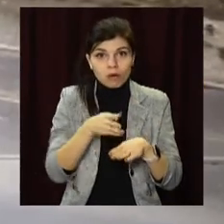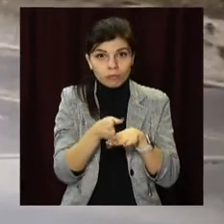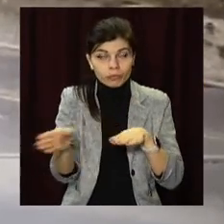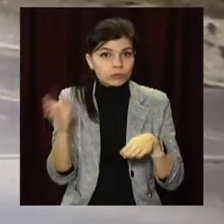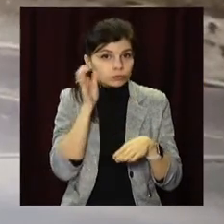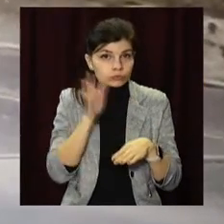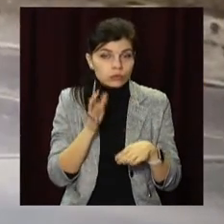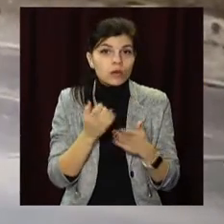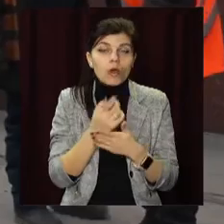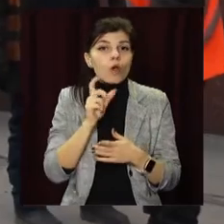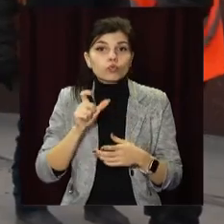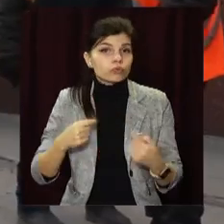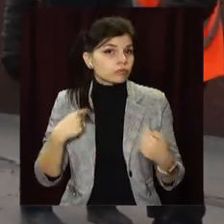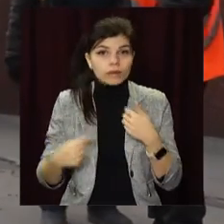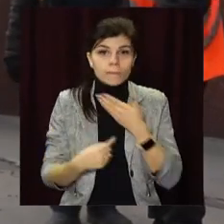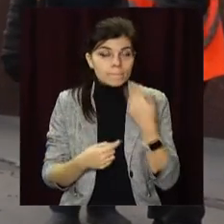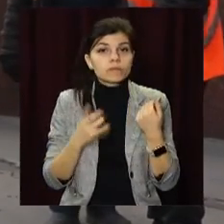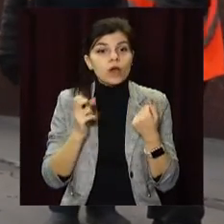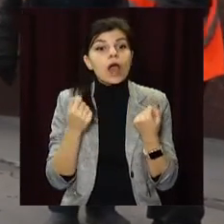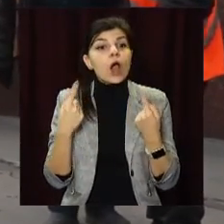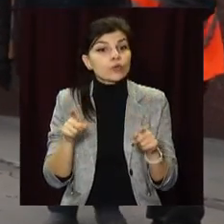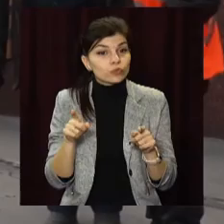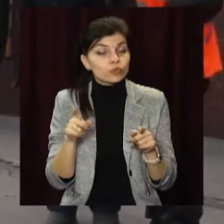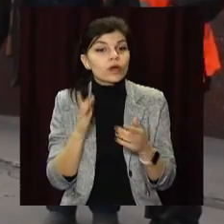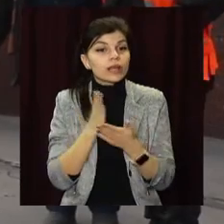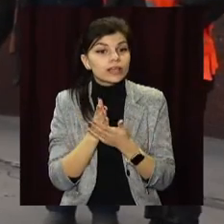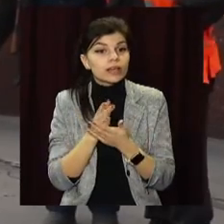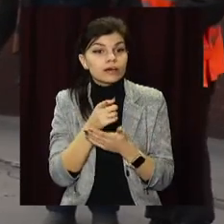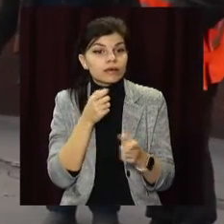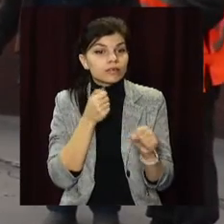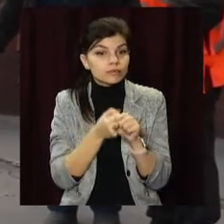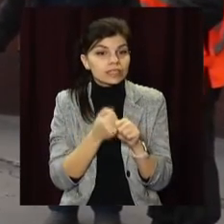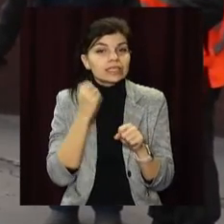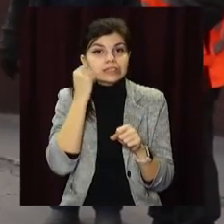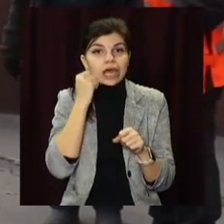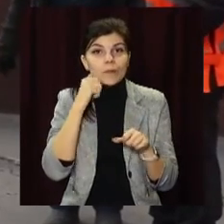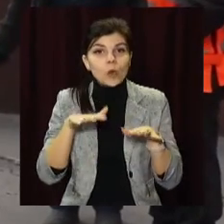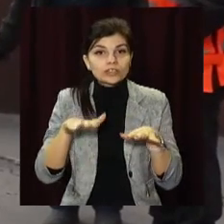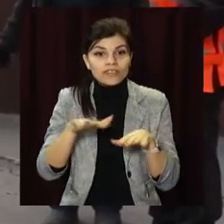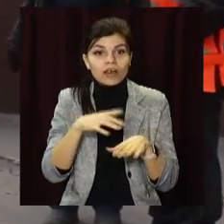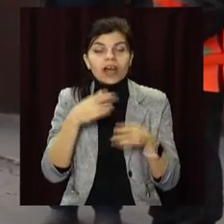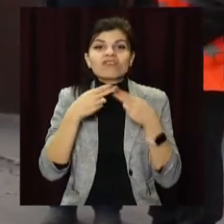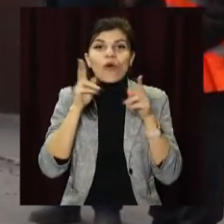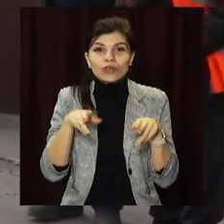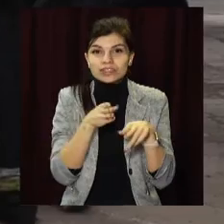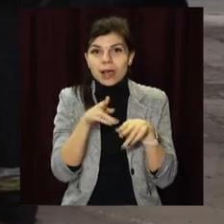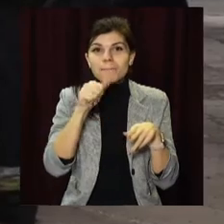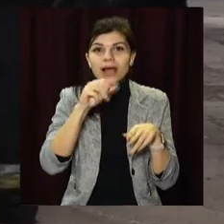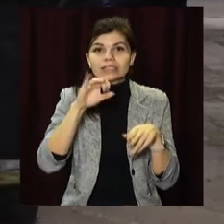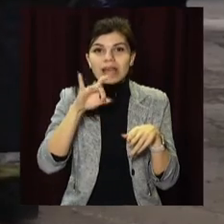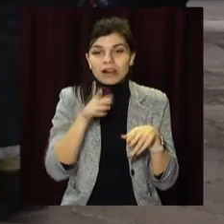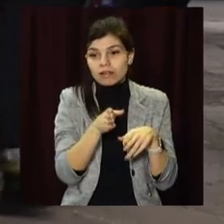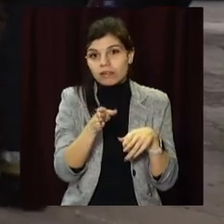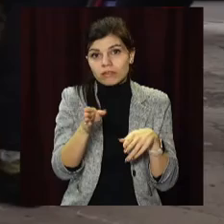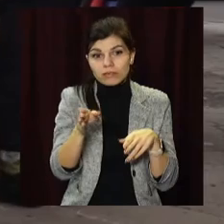ось інша аварія вже з постраждалими сталася на Старомостовій площі. На повороті з вокзальної на вулицю Пастера з колії зісковзнув перший трамвай.